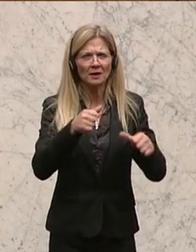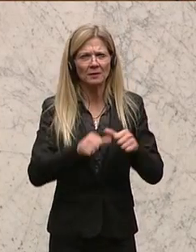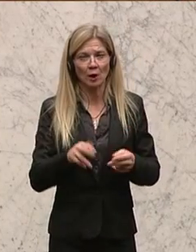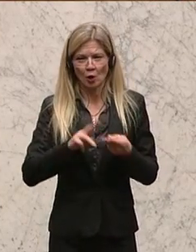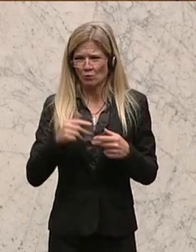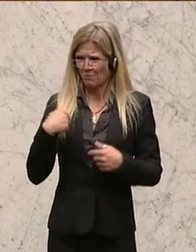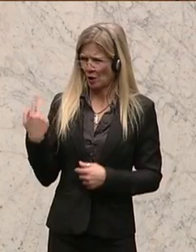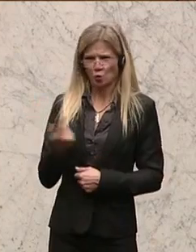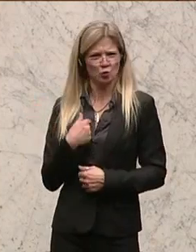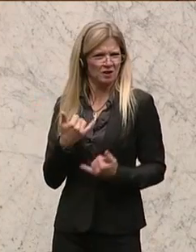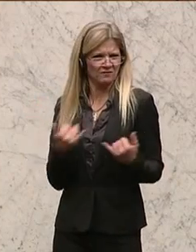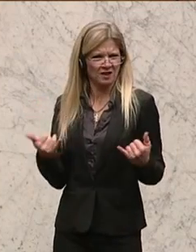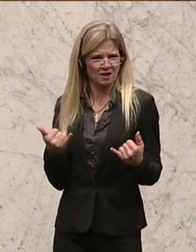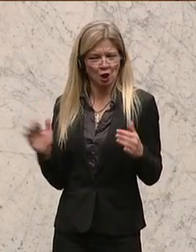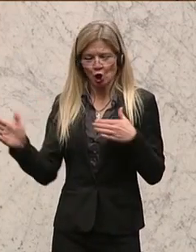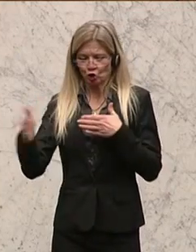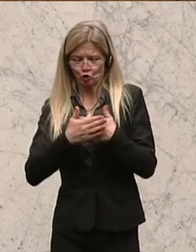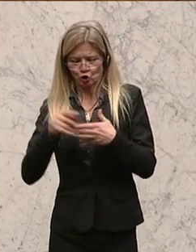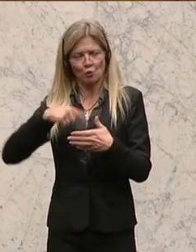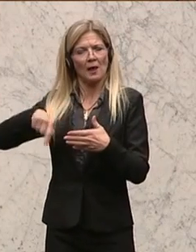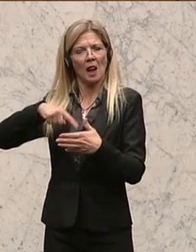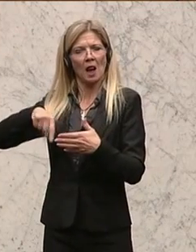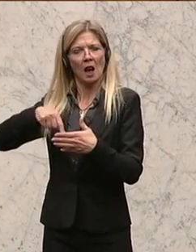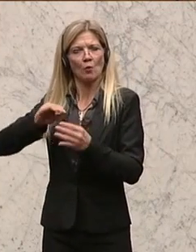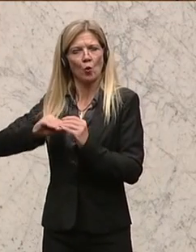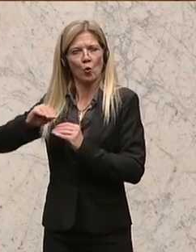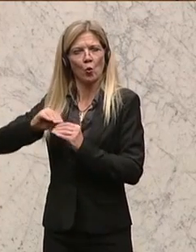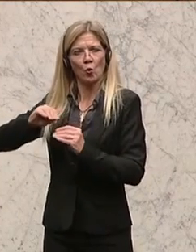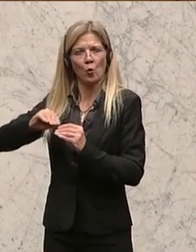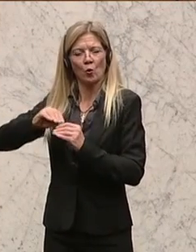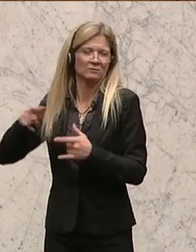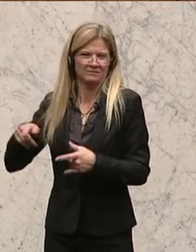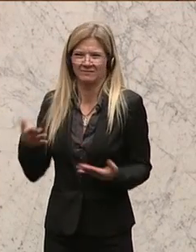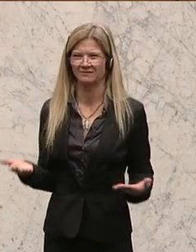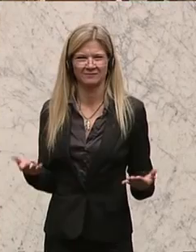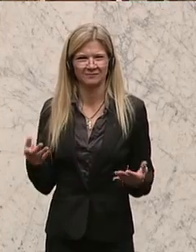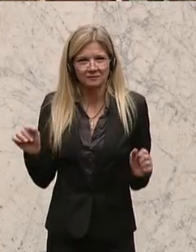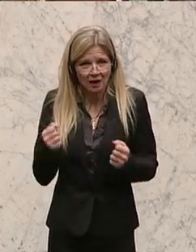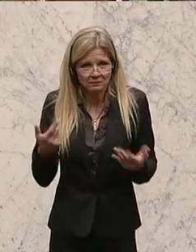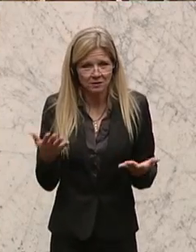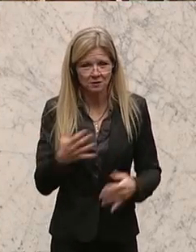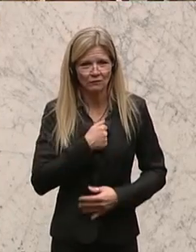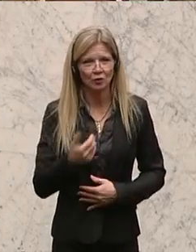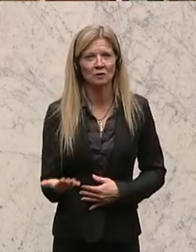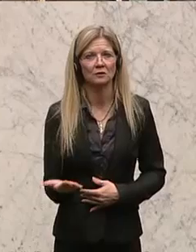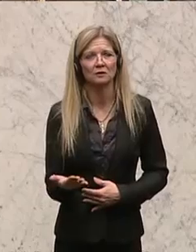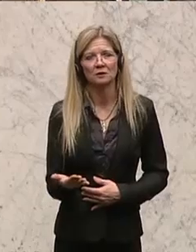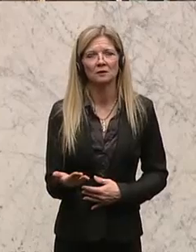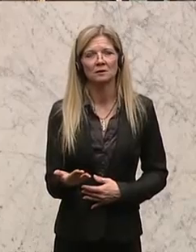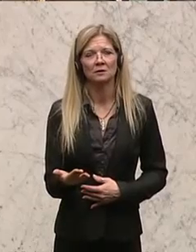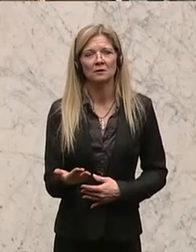verschlossenen Türen statt. Das sind Maschelleien der Sonderklasse. Ja, da kann ja nichts weitergehen. Und dann,